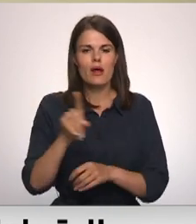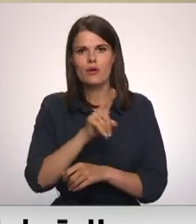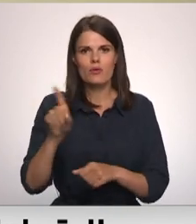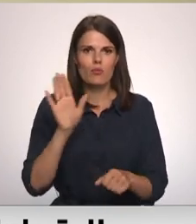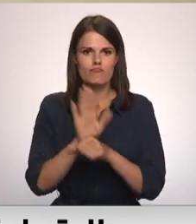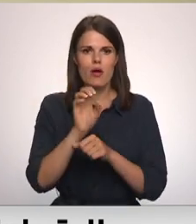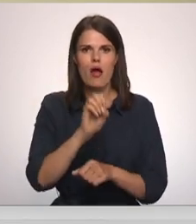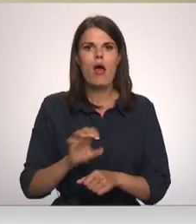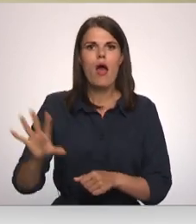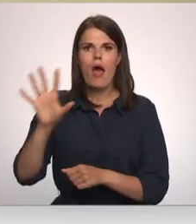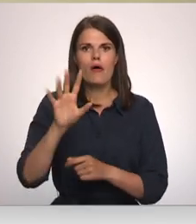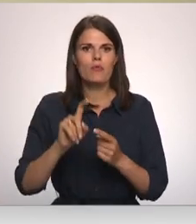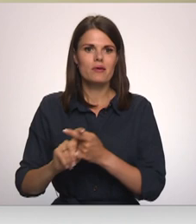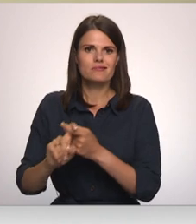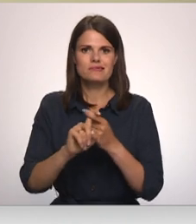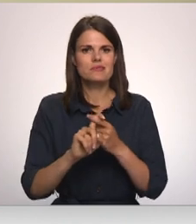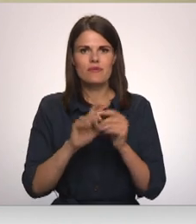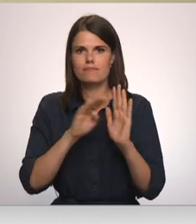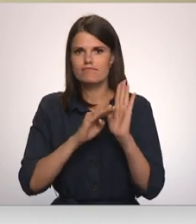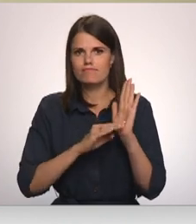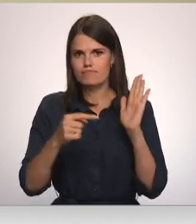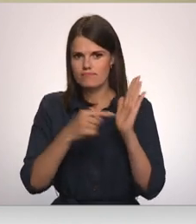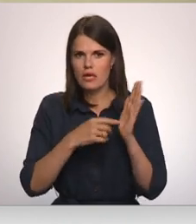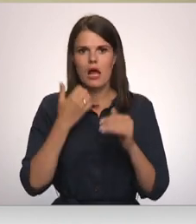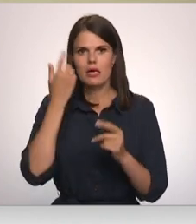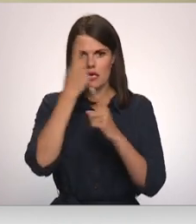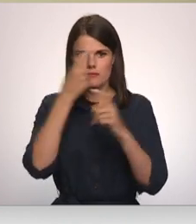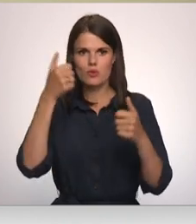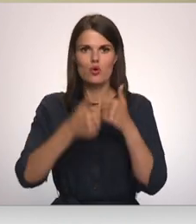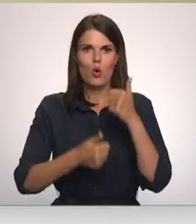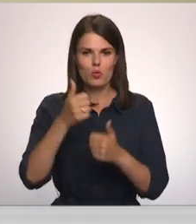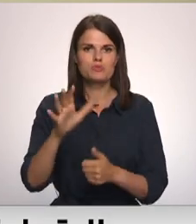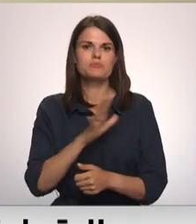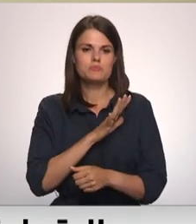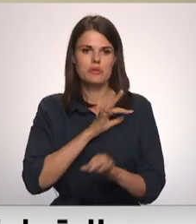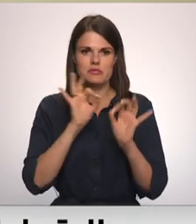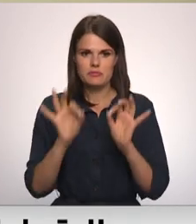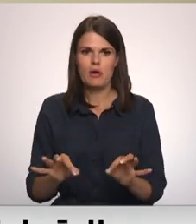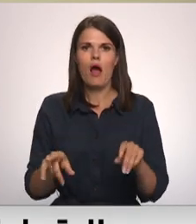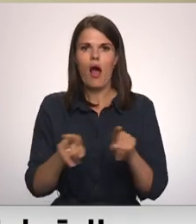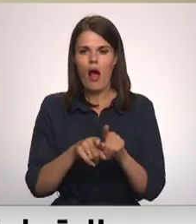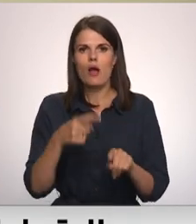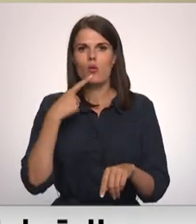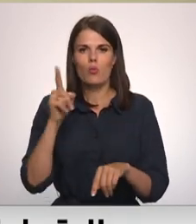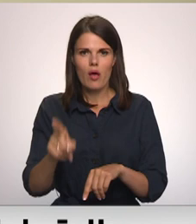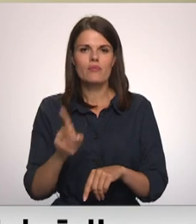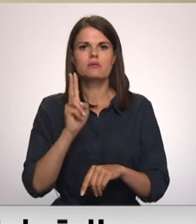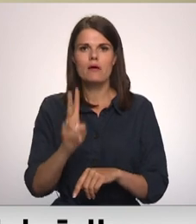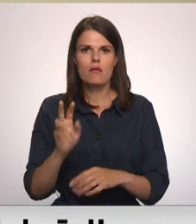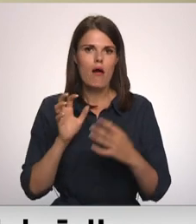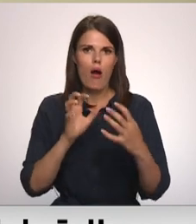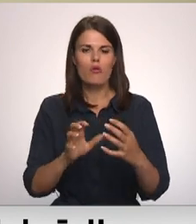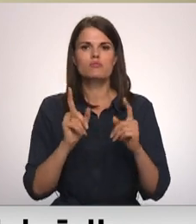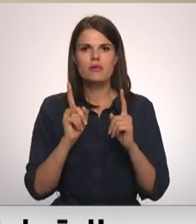Eiropas Savienības direktīvā, ka šajā konkrētajā brīdī, kad ir sludināts konkurss arī bija spēkā. Tāpat ir noteikti, ka autobusā jābūt uz vienai